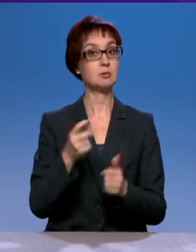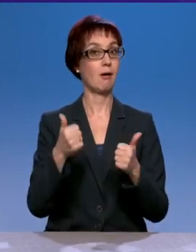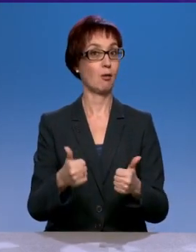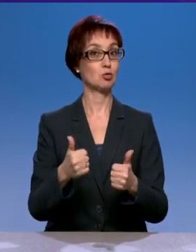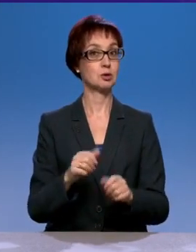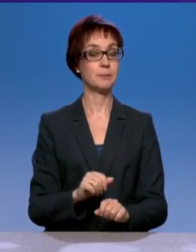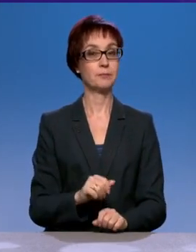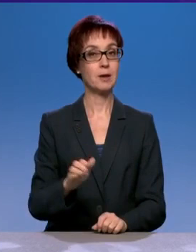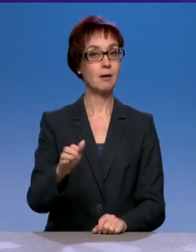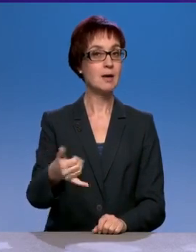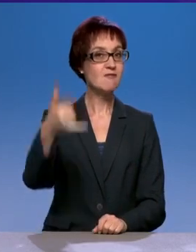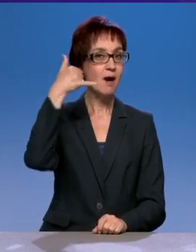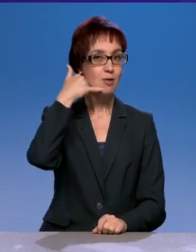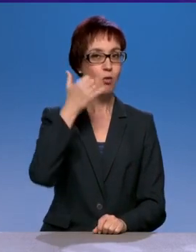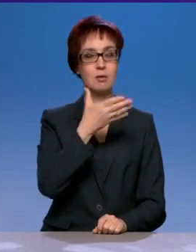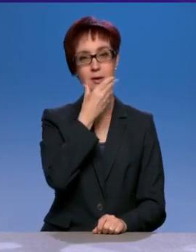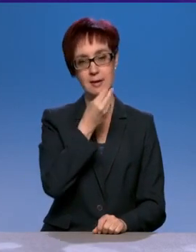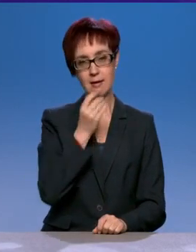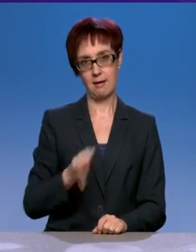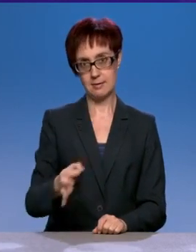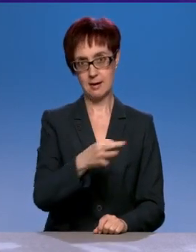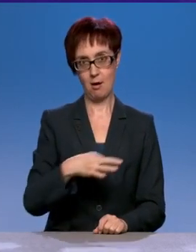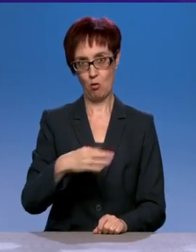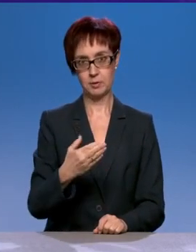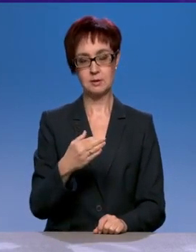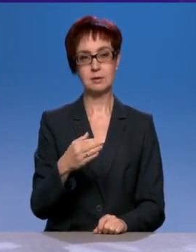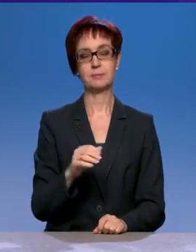Послушаем звонок из Ленинградской области. Александр, здравствуйте.